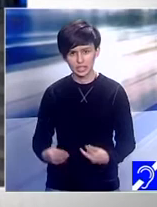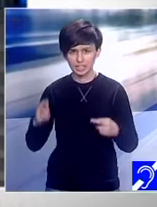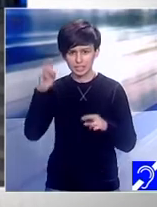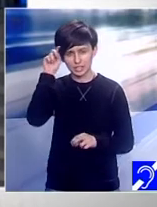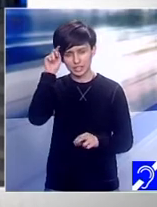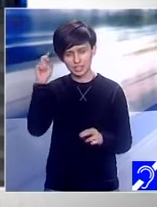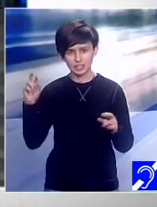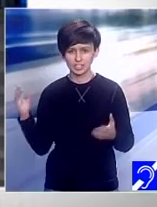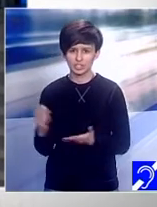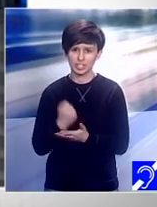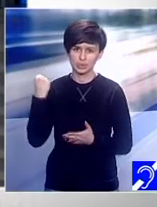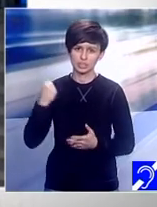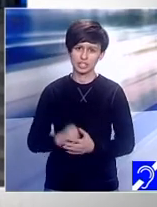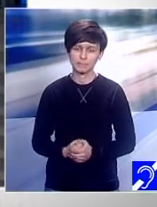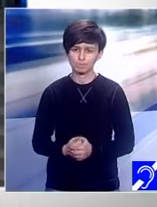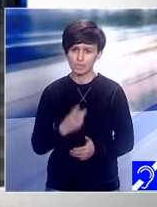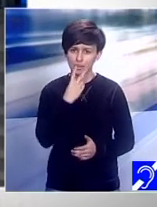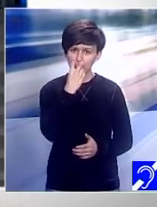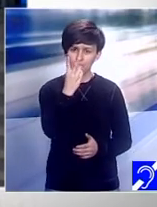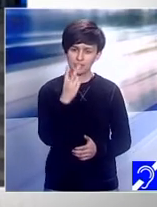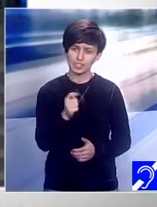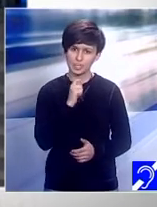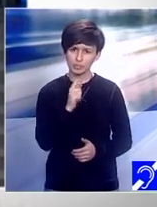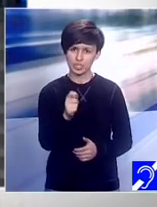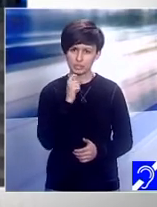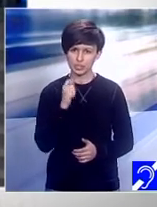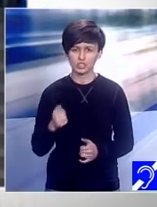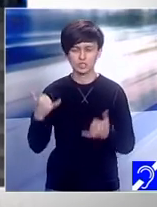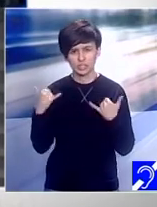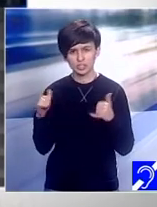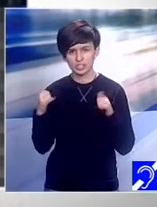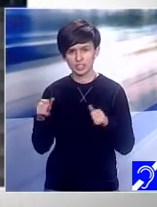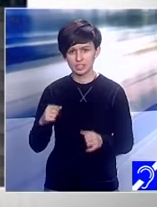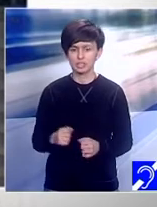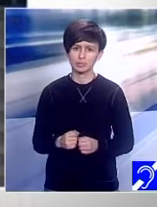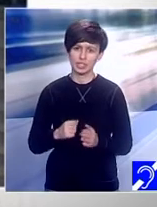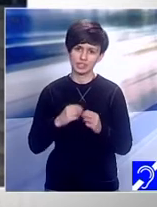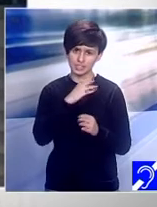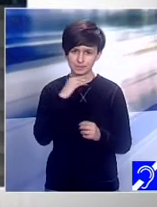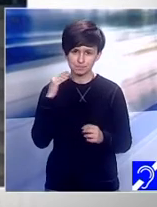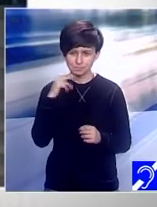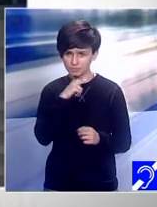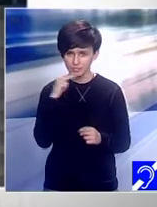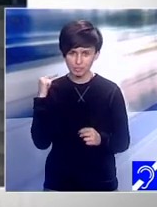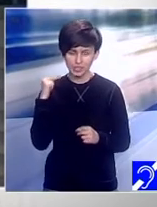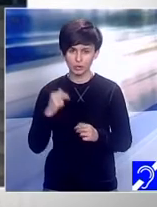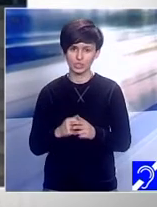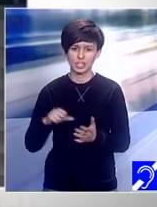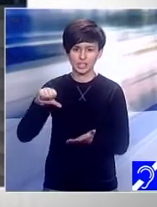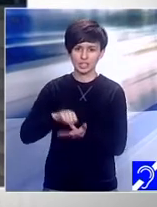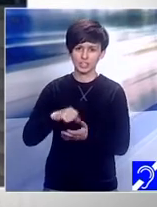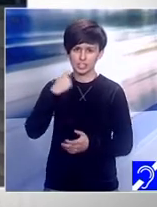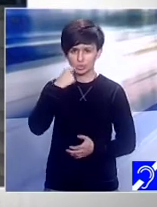ce s-a întâmplat, un reportaj despre ceea ce s-a întâmplat luni, 21 martie, chiar în centru orașului nostru Cluj, după care